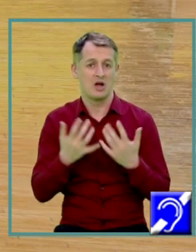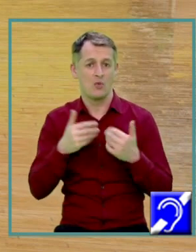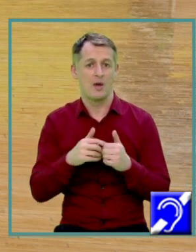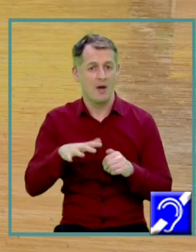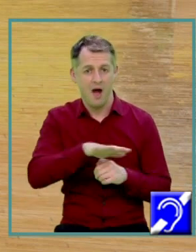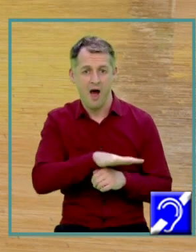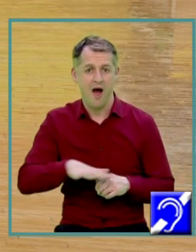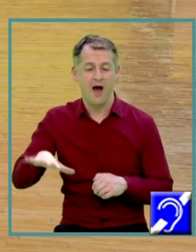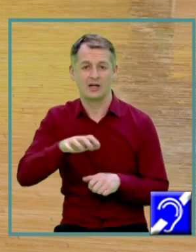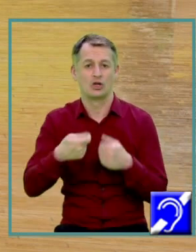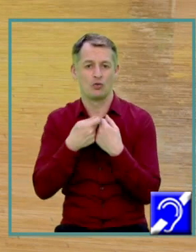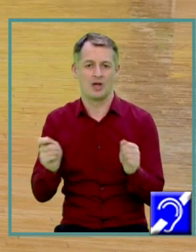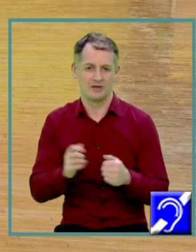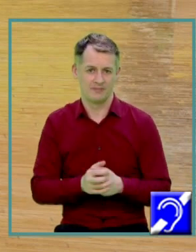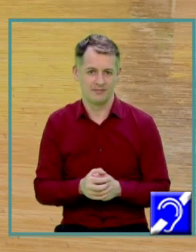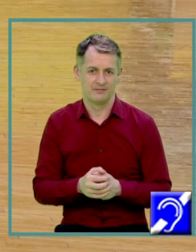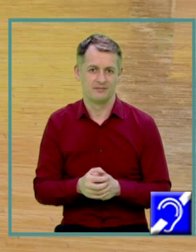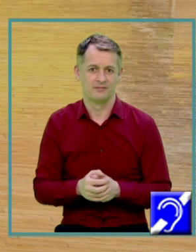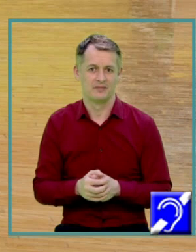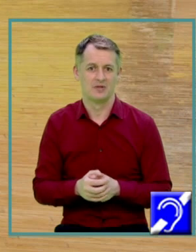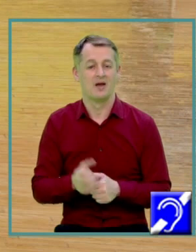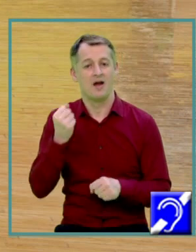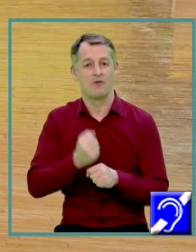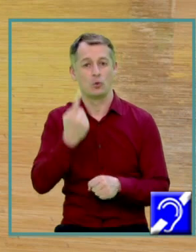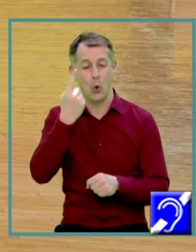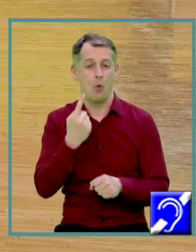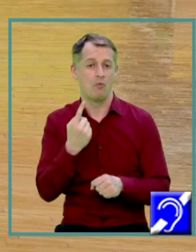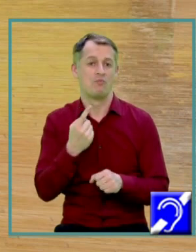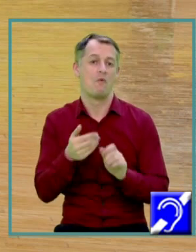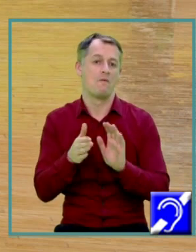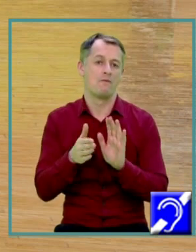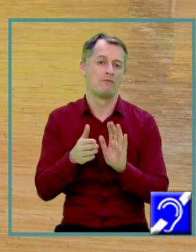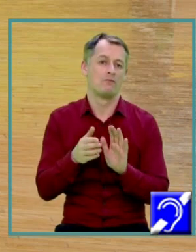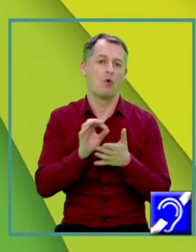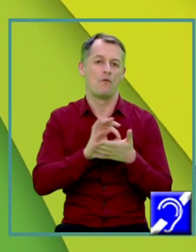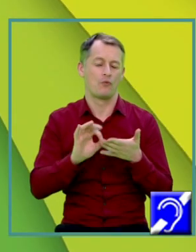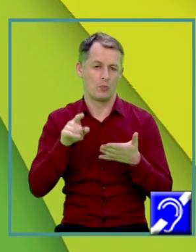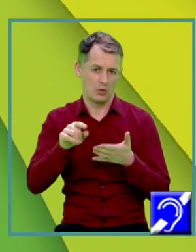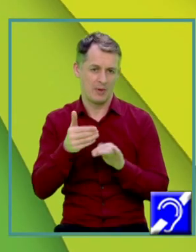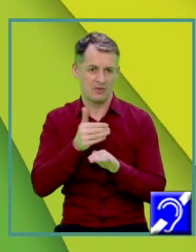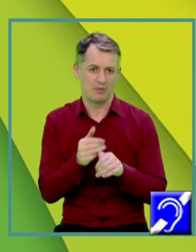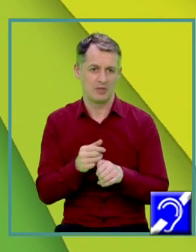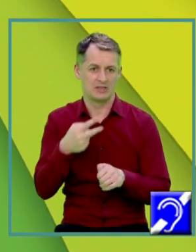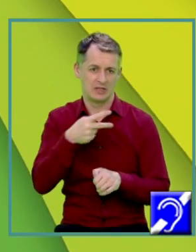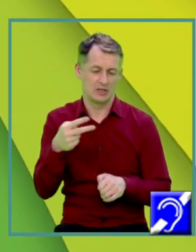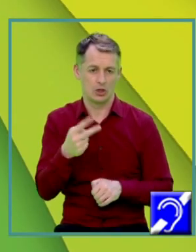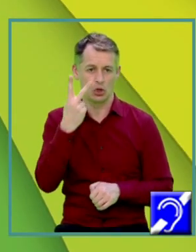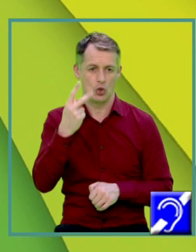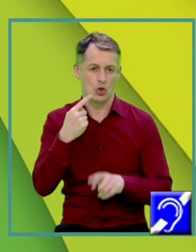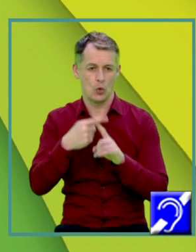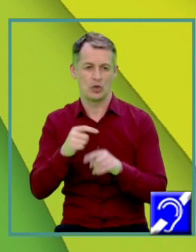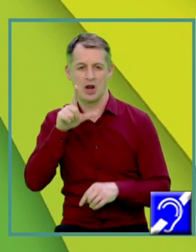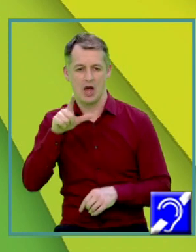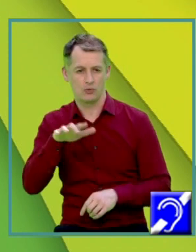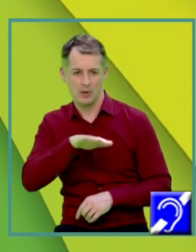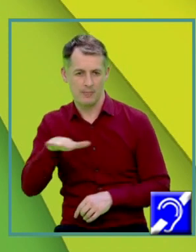Aria totală am aplicat una din formulele pe care le-am enunțat mai devreme Egal 2 ori latura